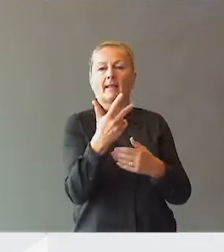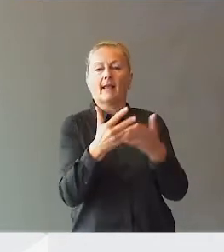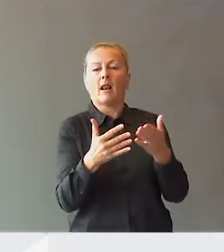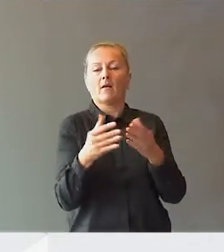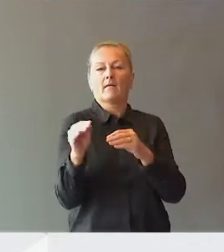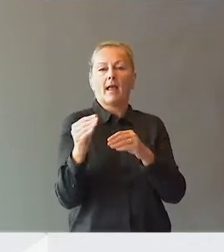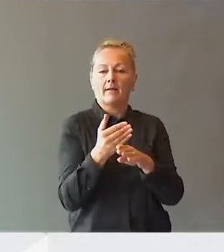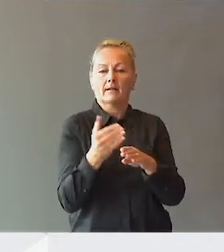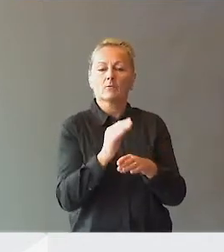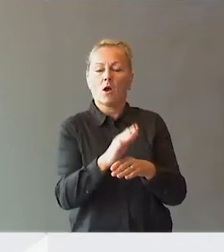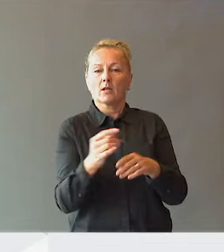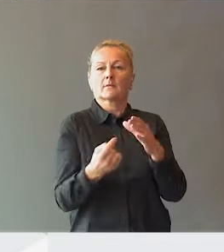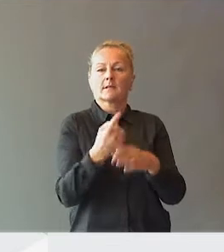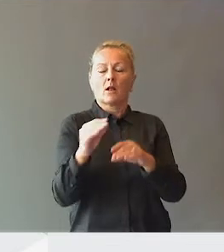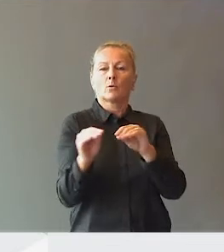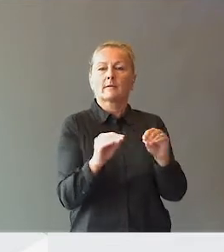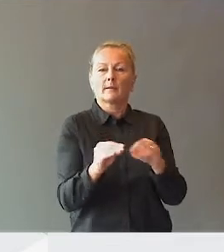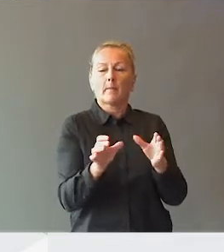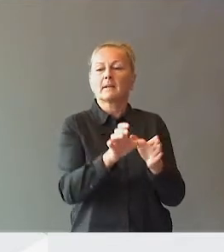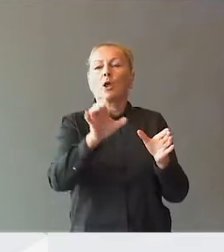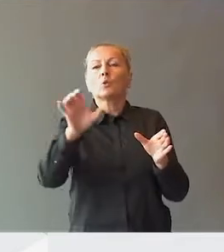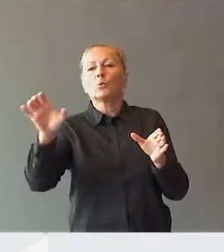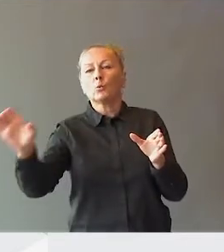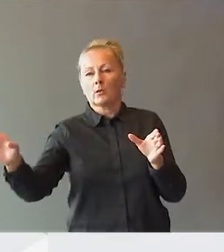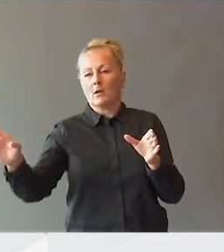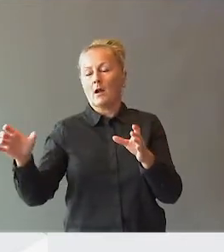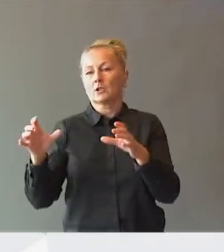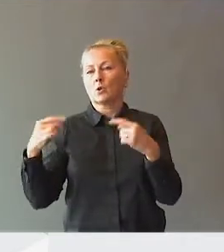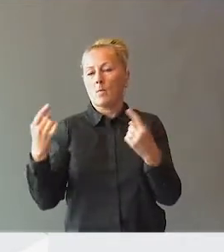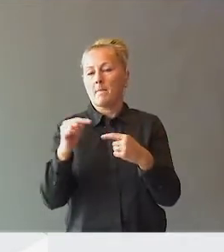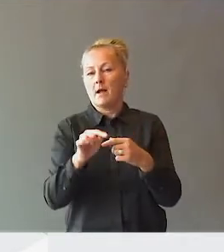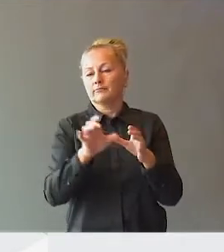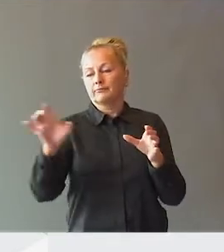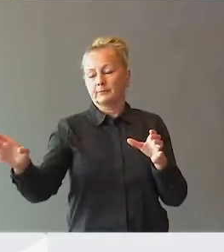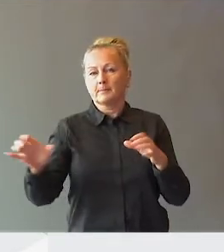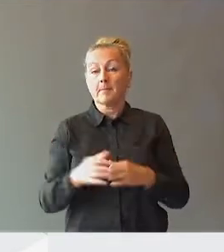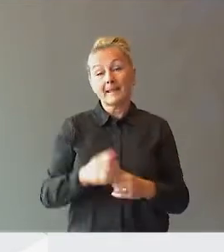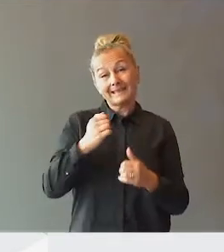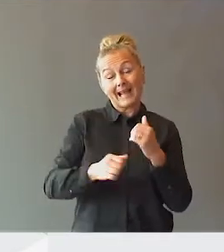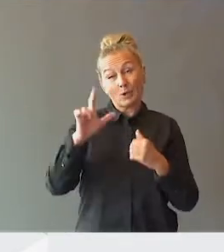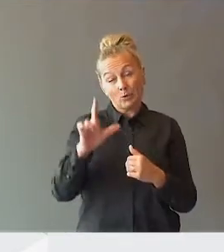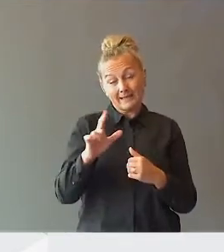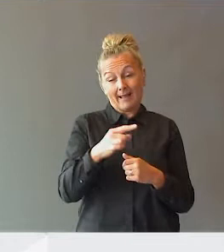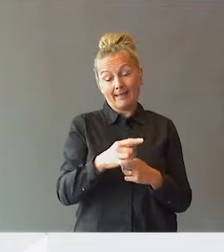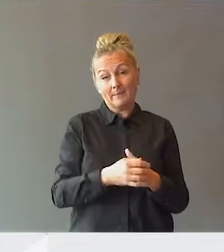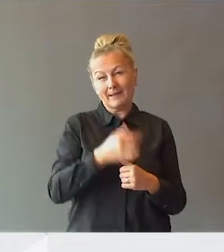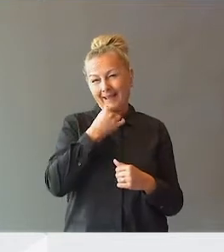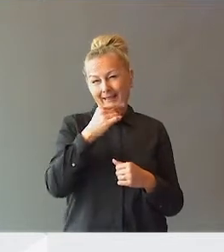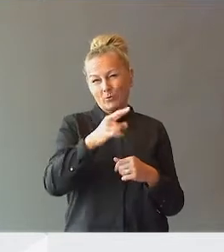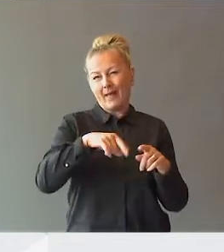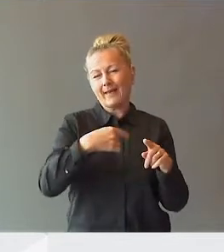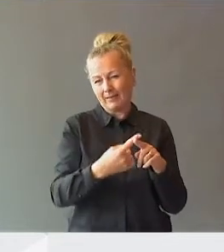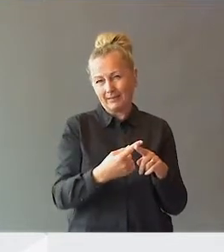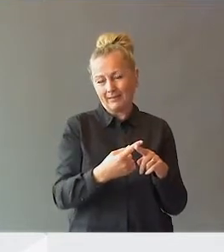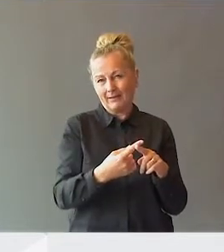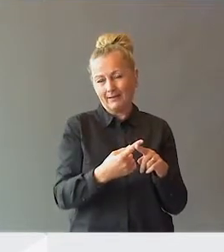spesialundervisning blir tatt ut av klasserommet. Sten Ludvigsen, kjenner du deg